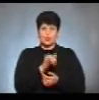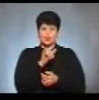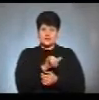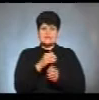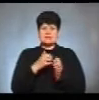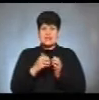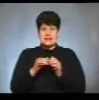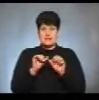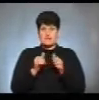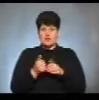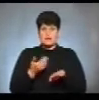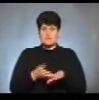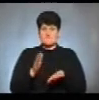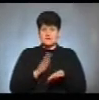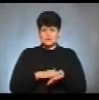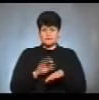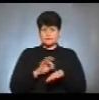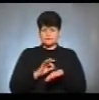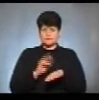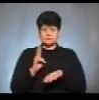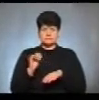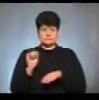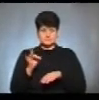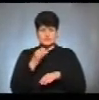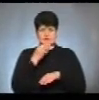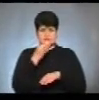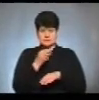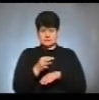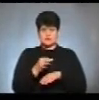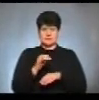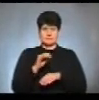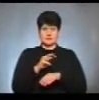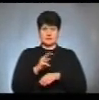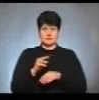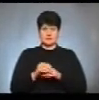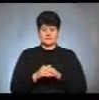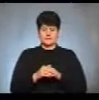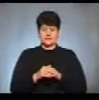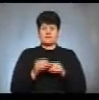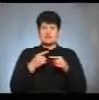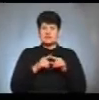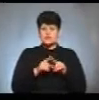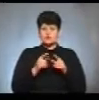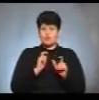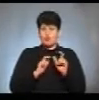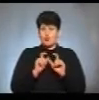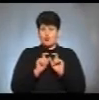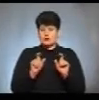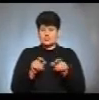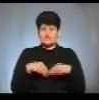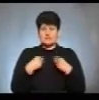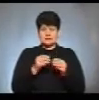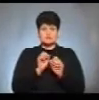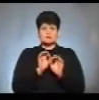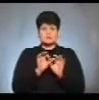середня форма важкості перебігу захворювання, повідомила епідеміолог Марія Павельєва. У технічному коледжі давати коментарі на